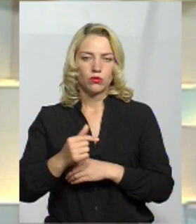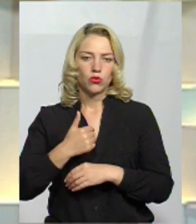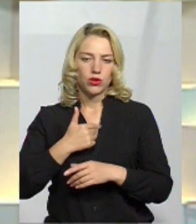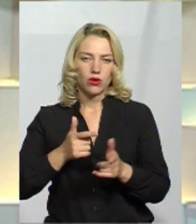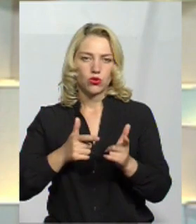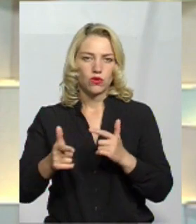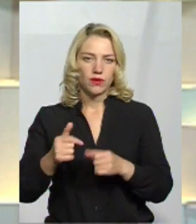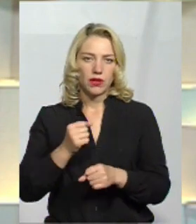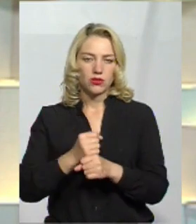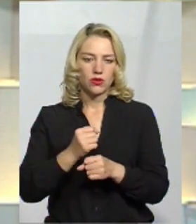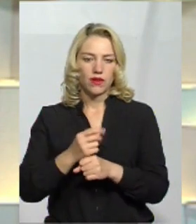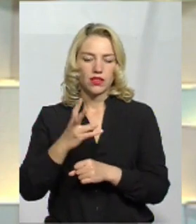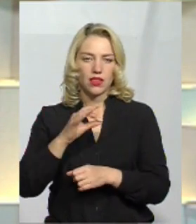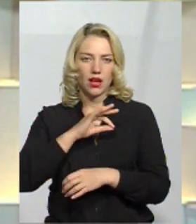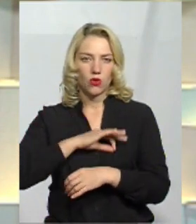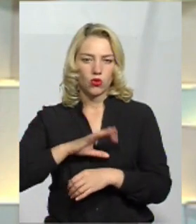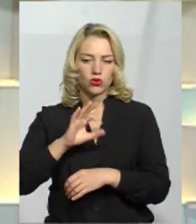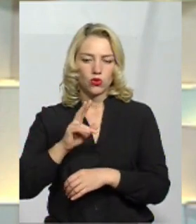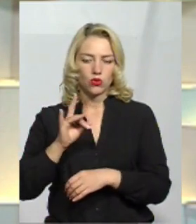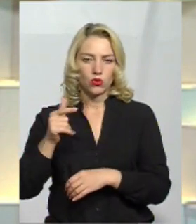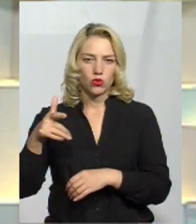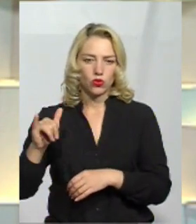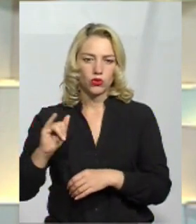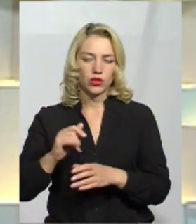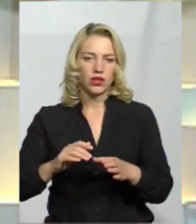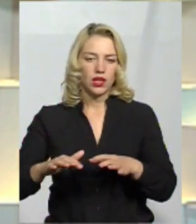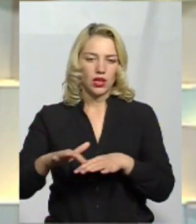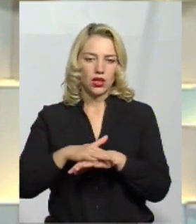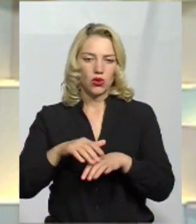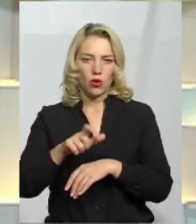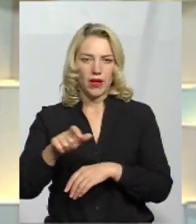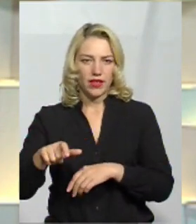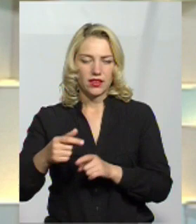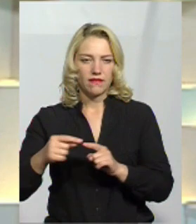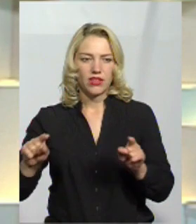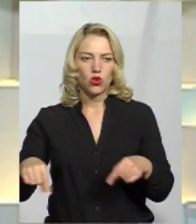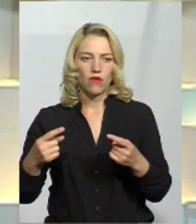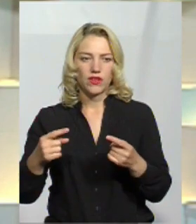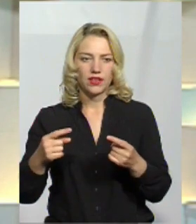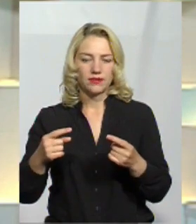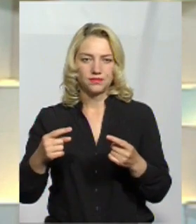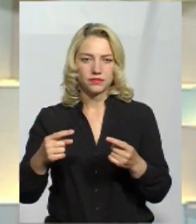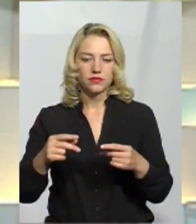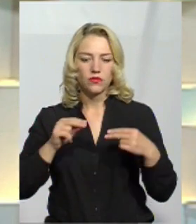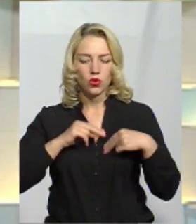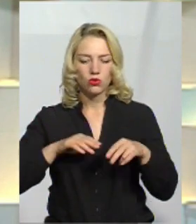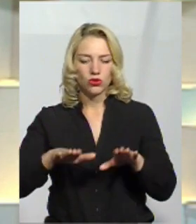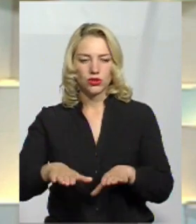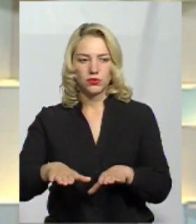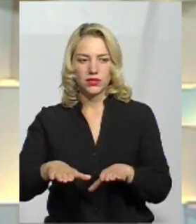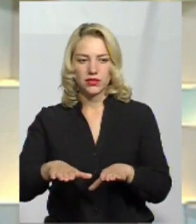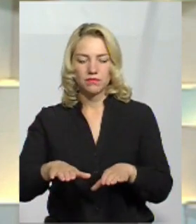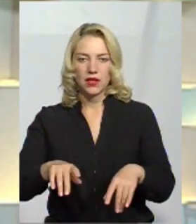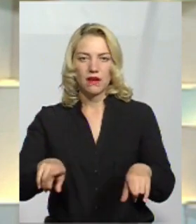я готовий працювати на користь округу і безпосередньо громадян. Відновлення робочих місць,